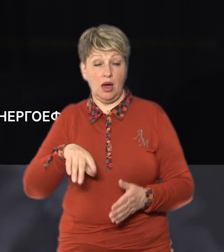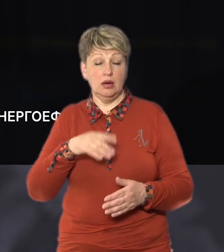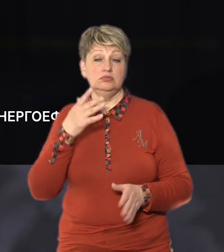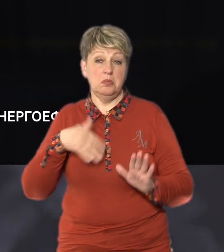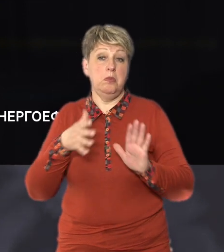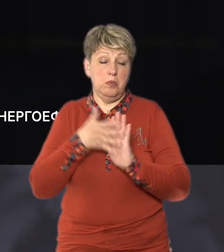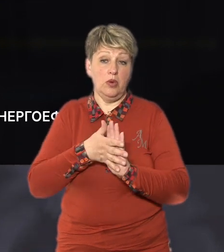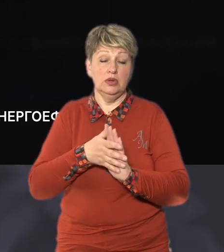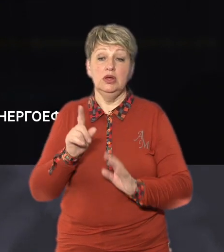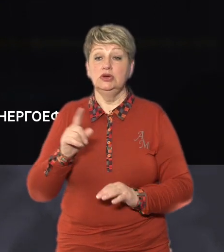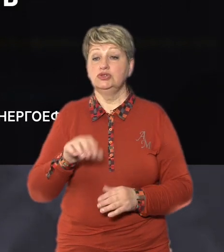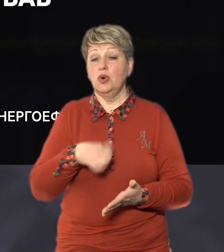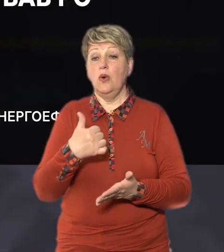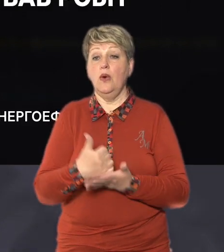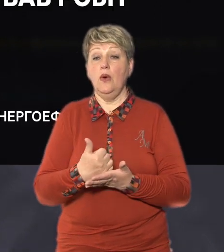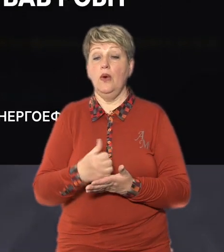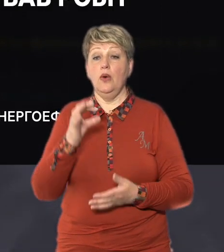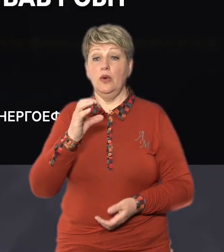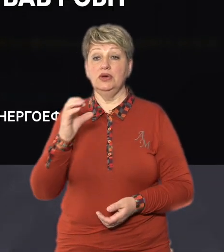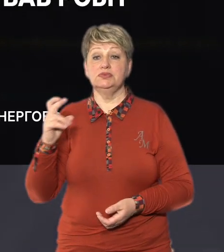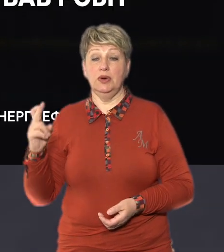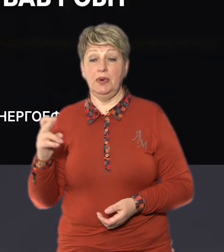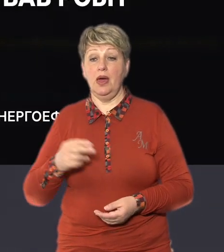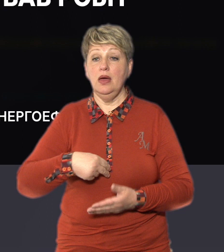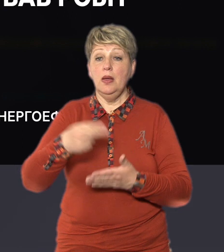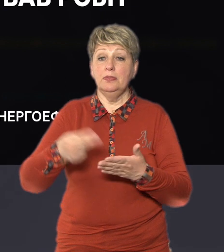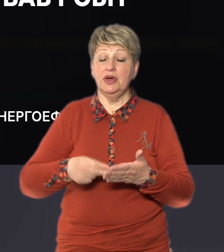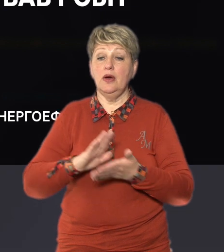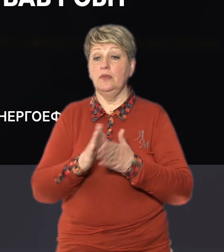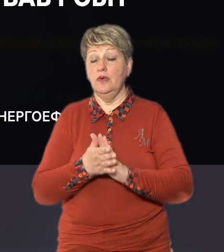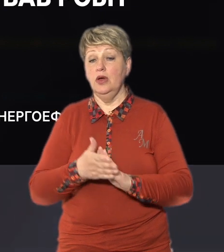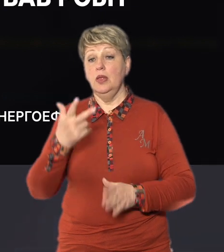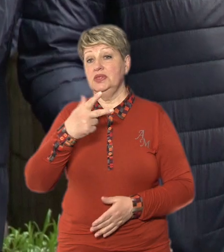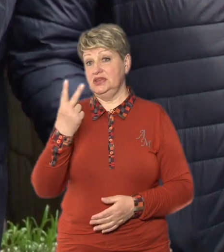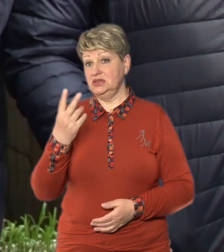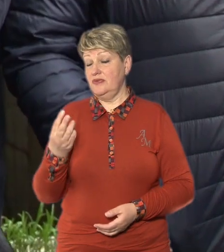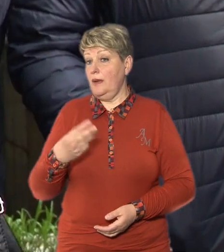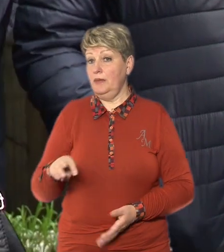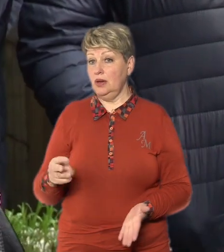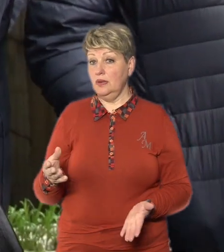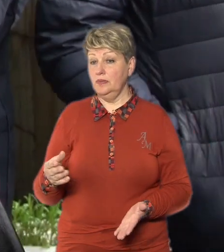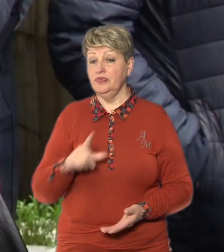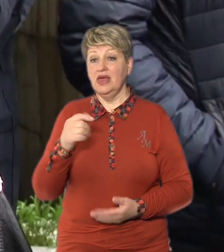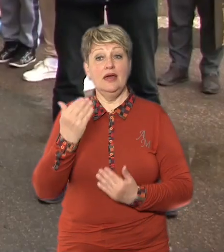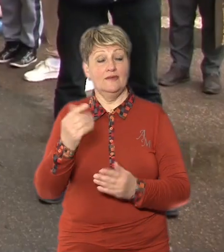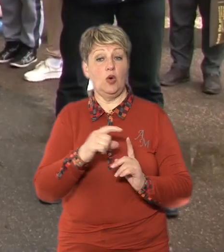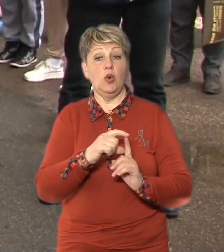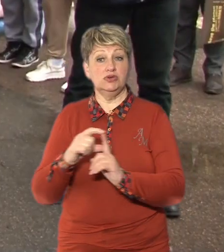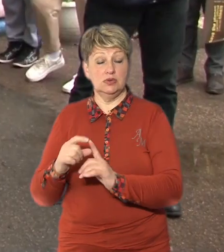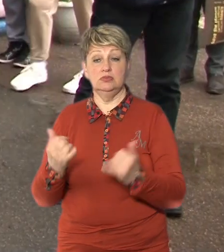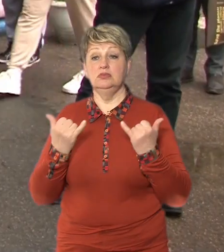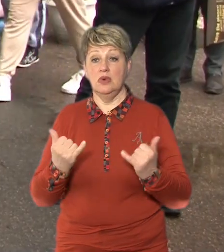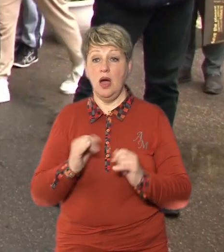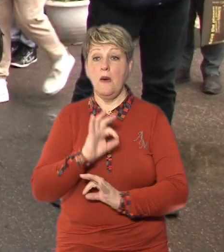підписав договір з проєктувальником і проєктувальник напроєктував робіт на 32 мільйонів За його словами, наразі